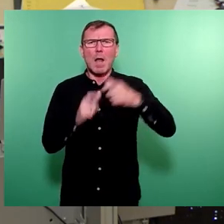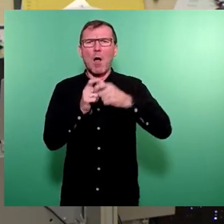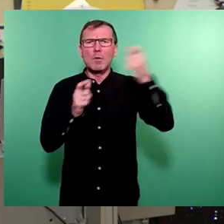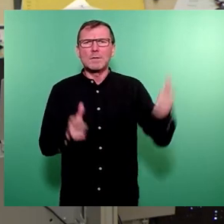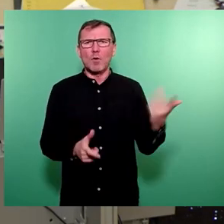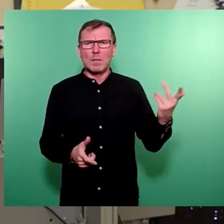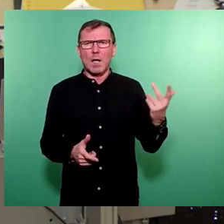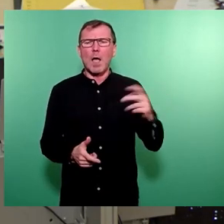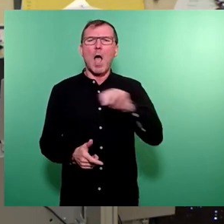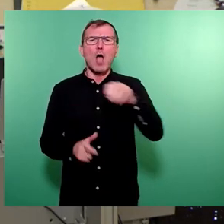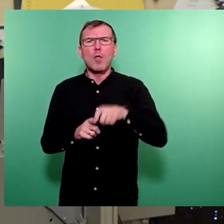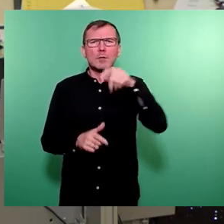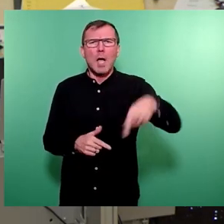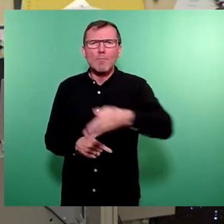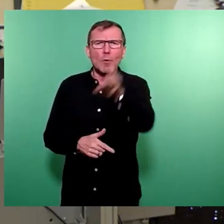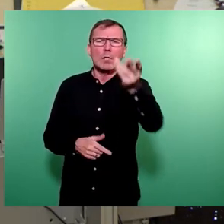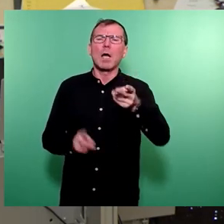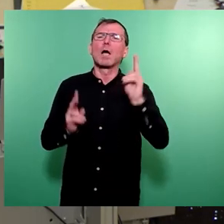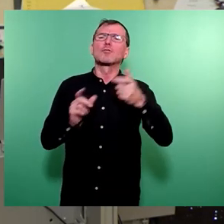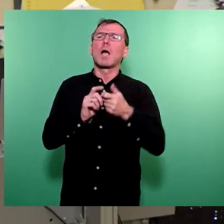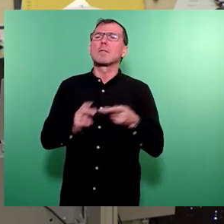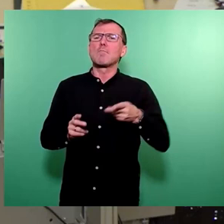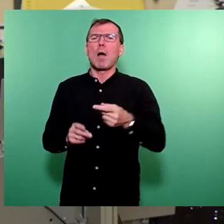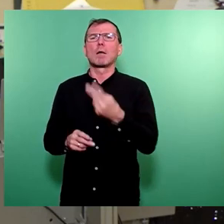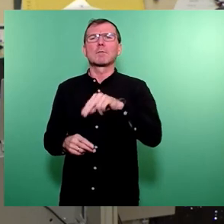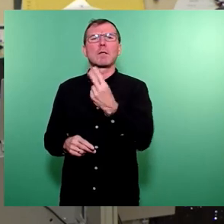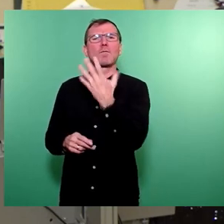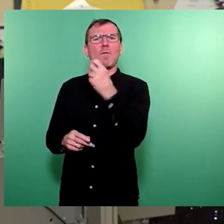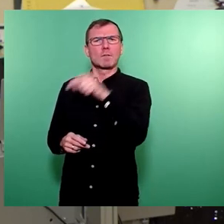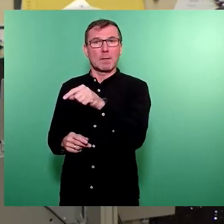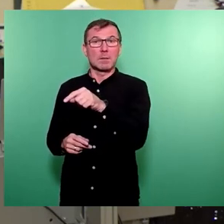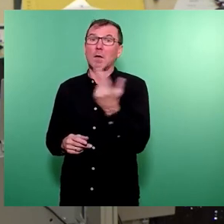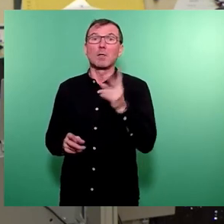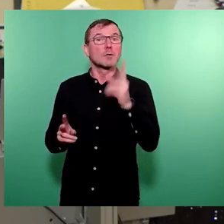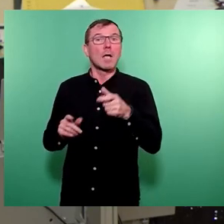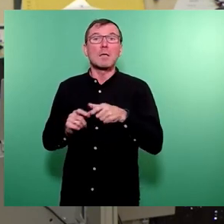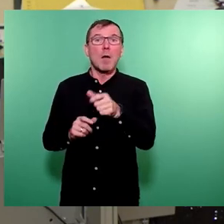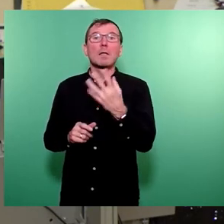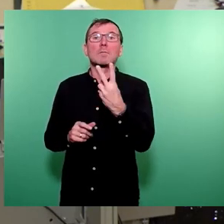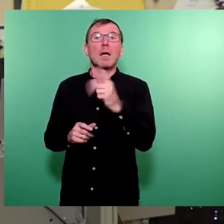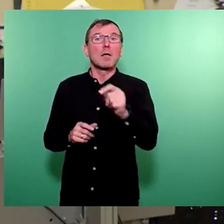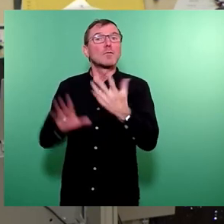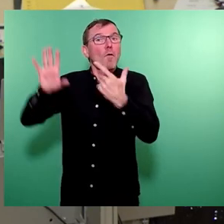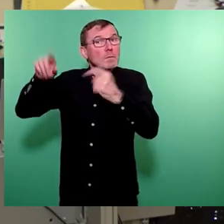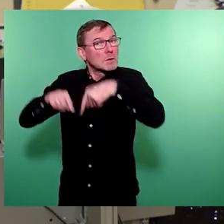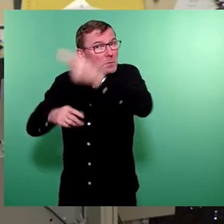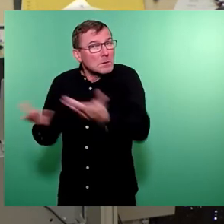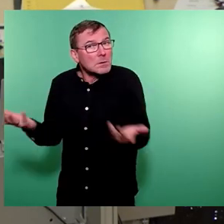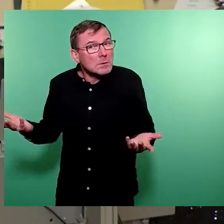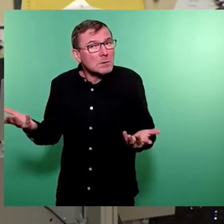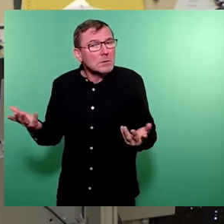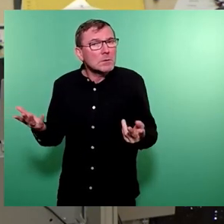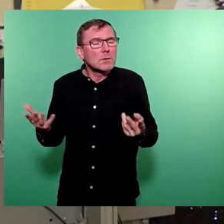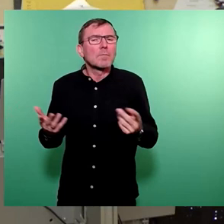Nossner Brücke, Stadtbahn 2025, vielleicht sollte man es unbedingt in Stadtbahn 2075. Aber